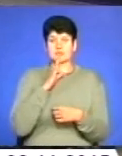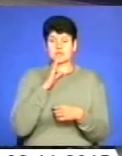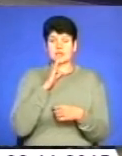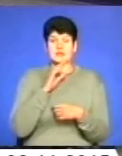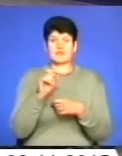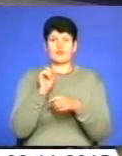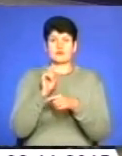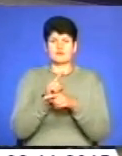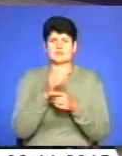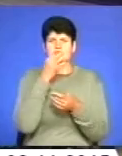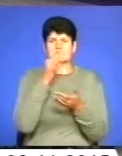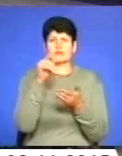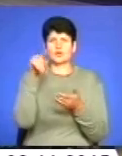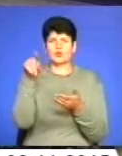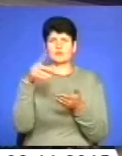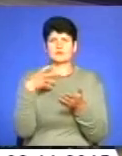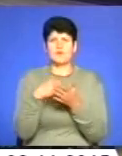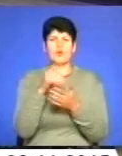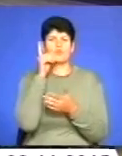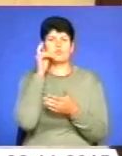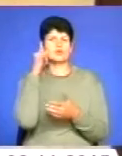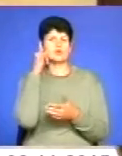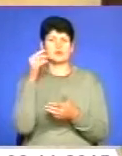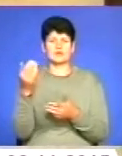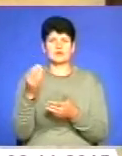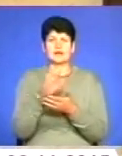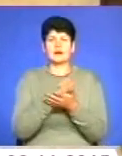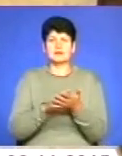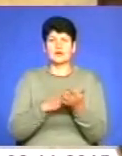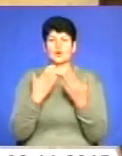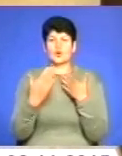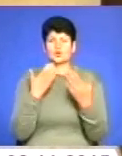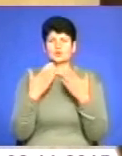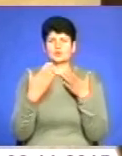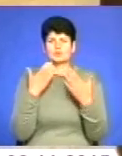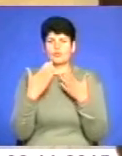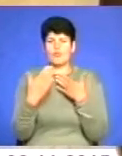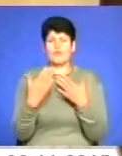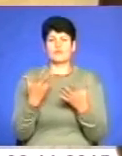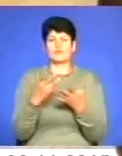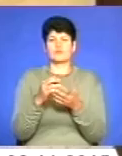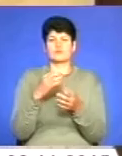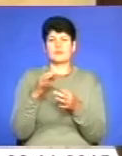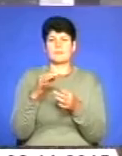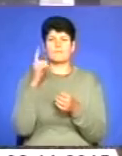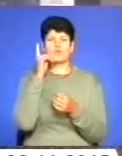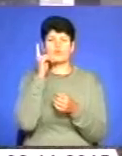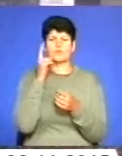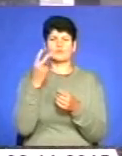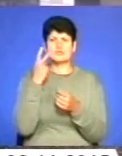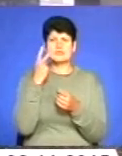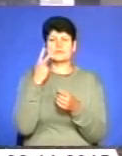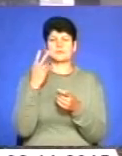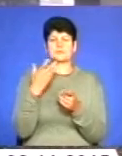шахраїв продиктувала їм номер свого мобільного телефону. Далі розмову з жертвою злоумисники вели по мобільному. Весь час